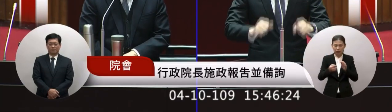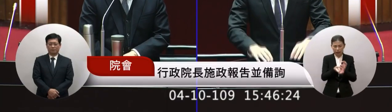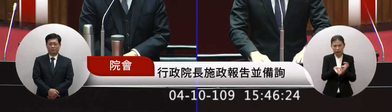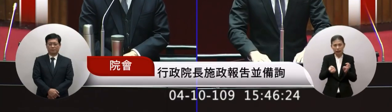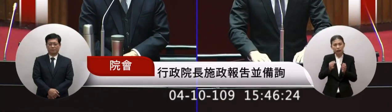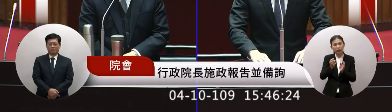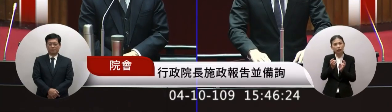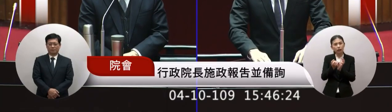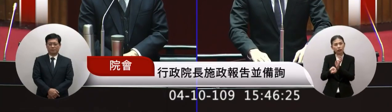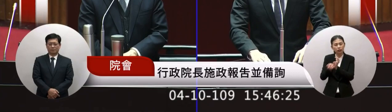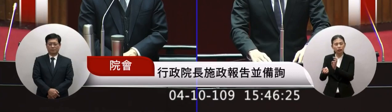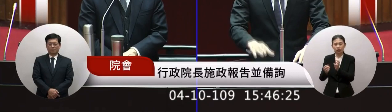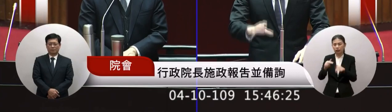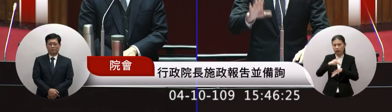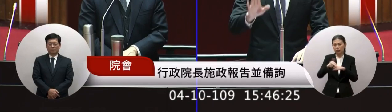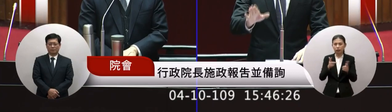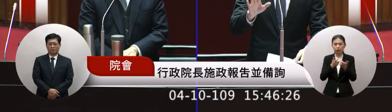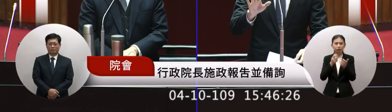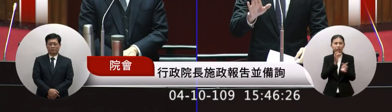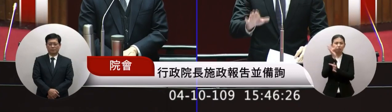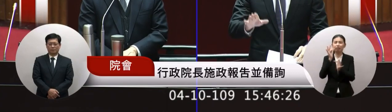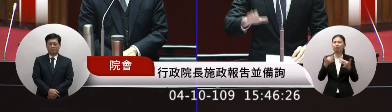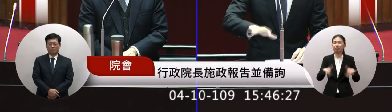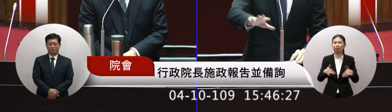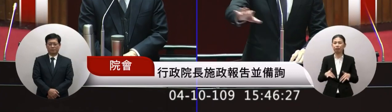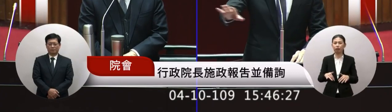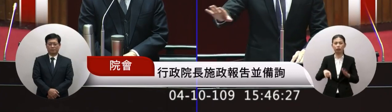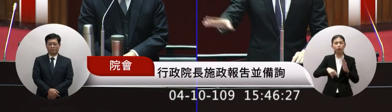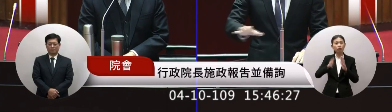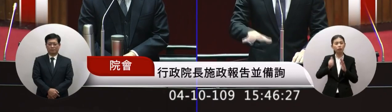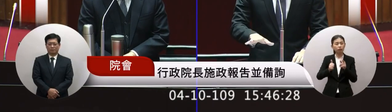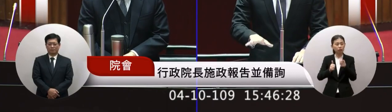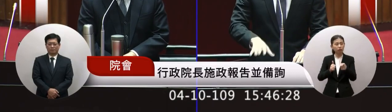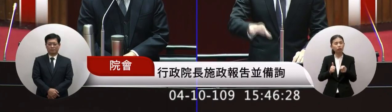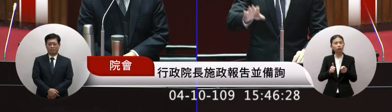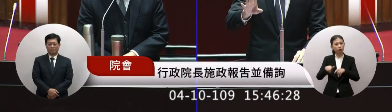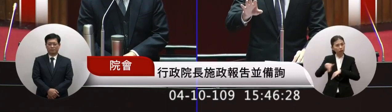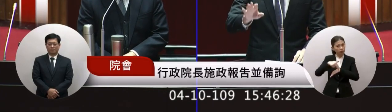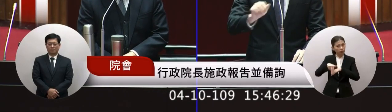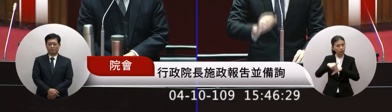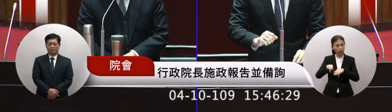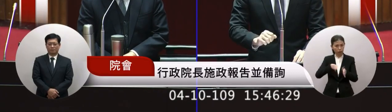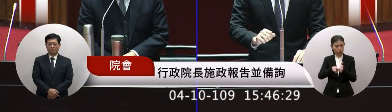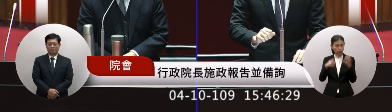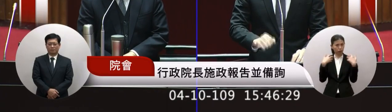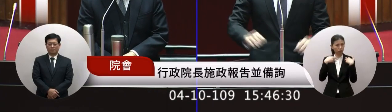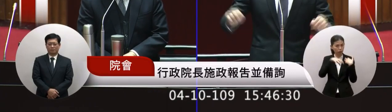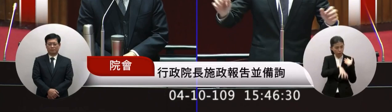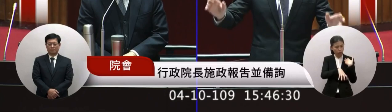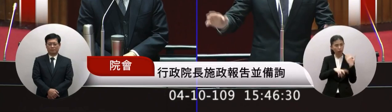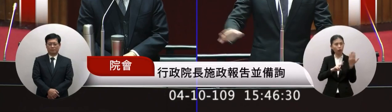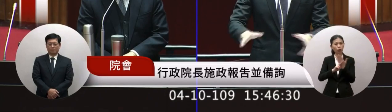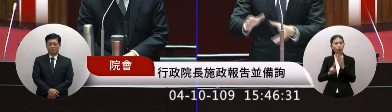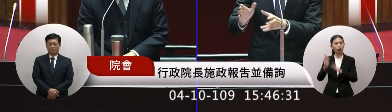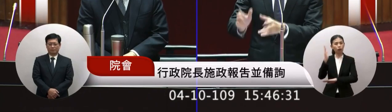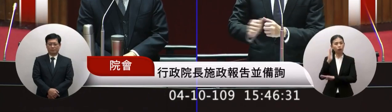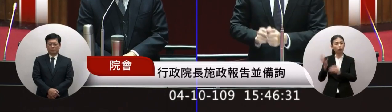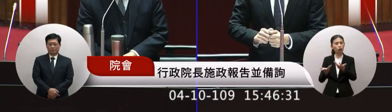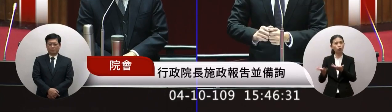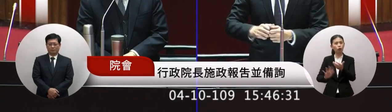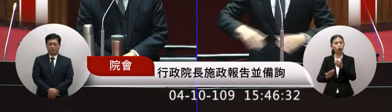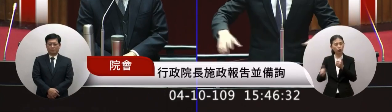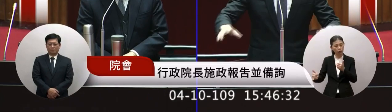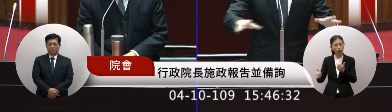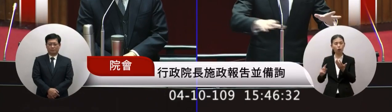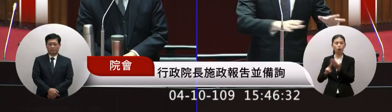堆這個堆起來所以說是不是可以請議長幾個一個家庭要是說政府委員要是說是這個為法